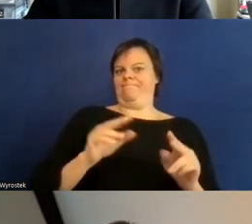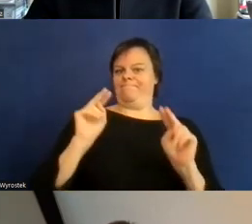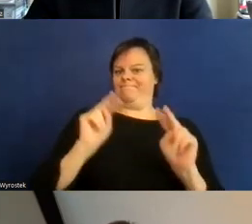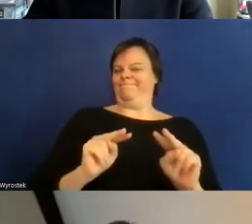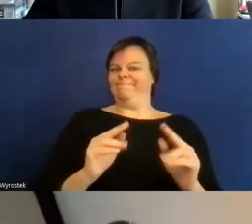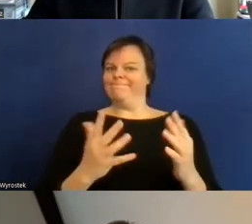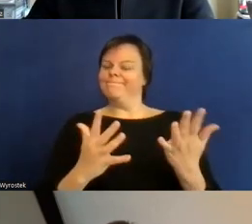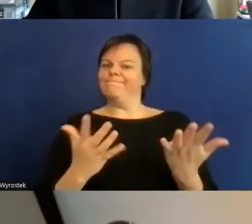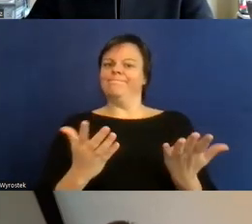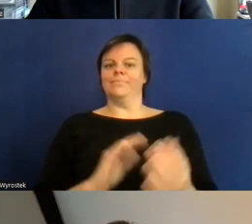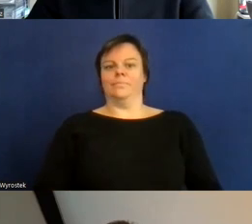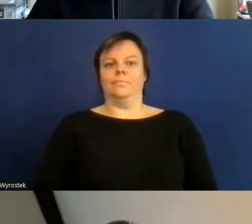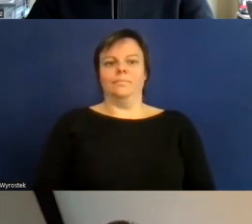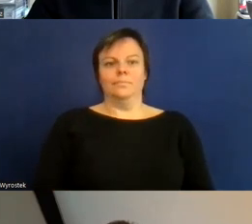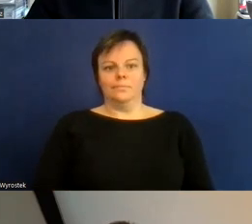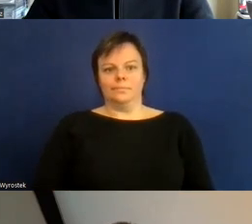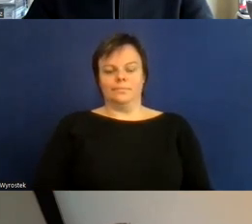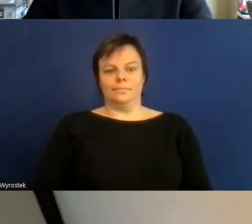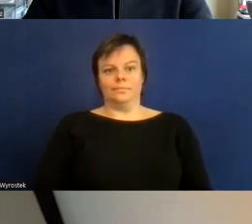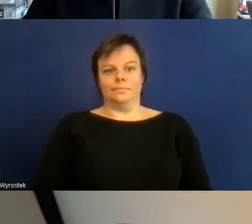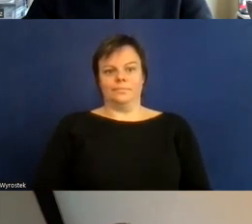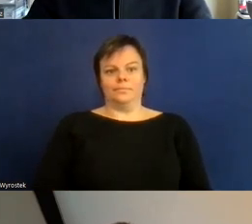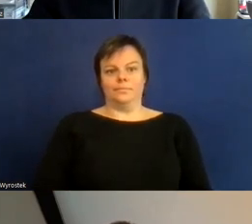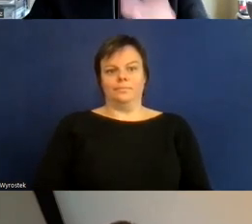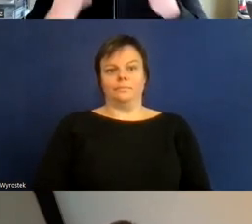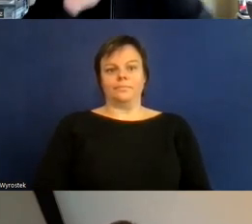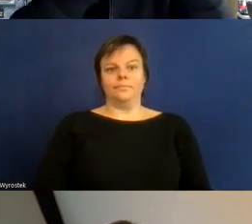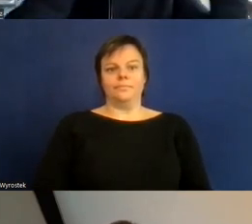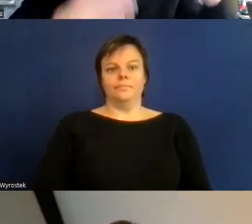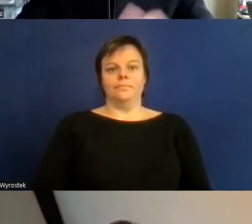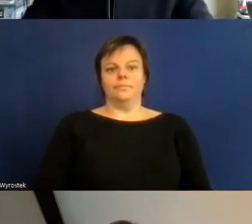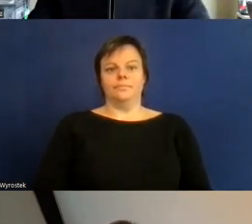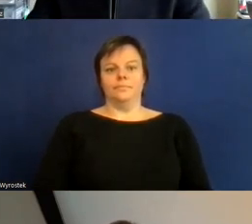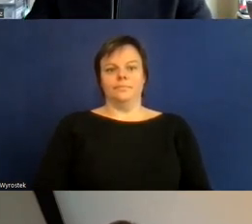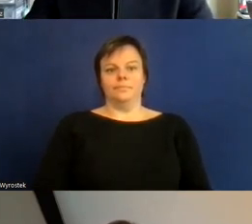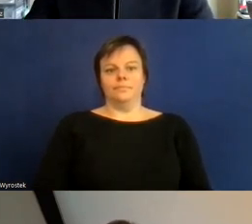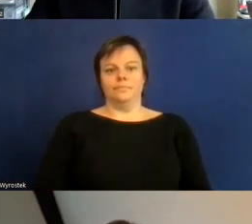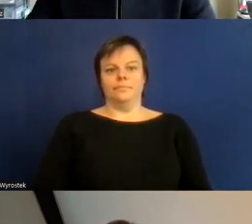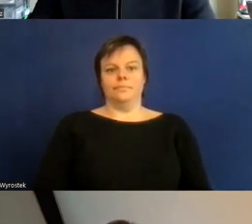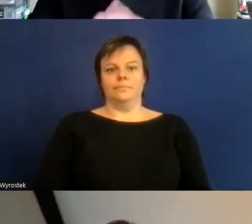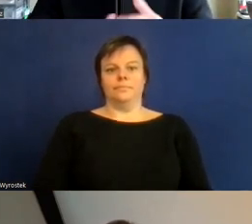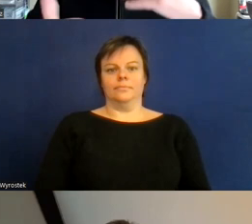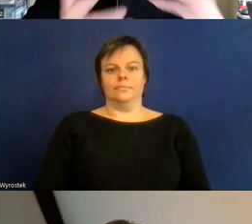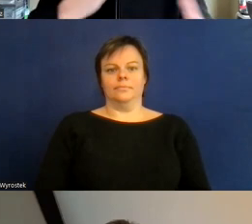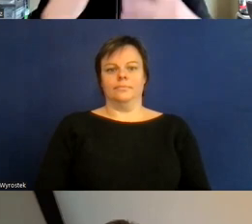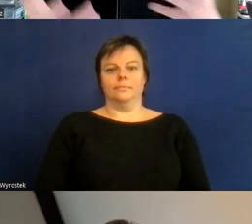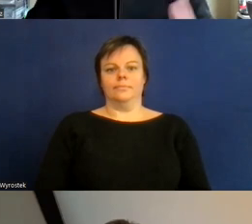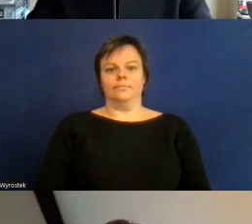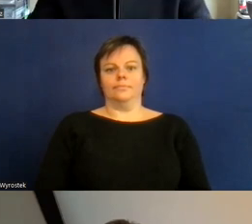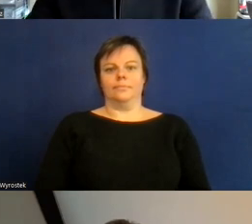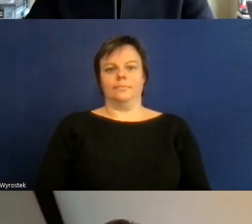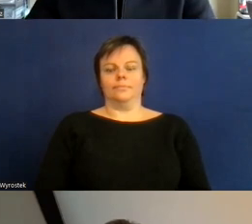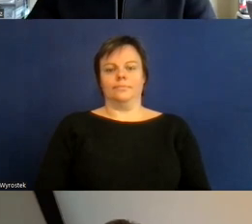als behindert gelte wenn ich eine körperliche körperliche Einschränkung habe zu einem gewissen Prozentsatz die ich eben nicht durch